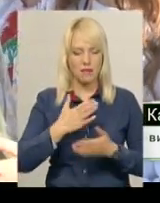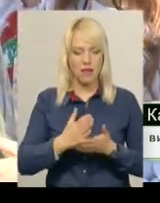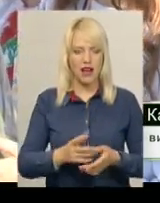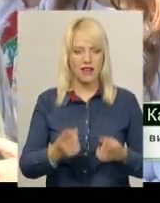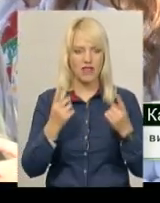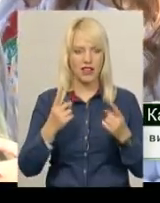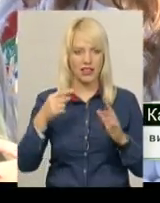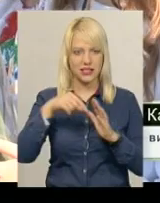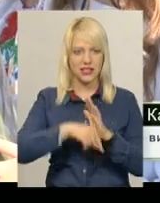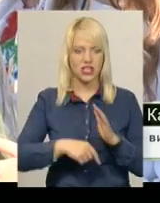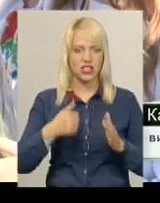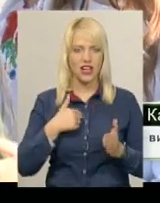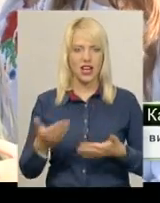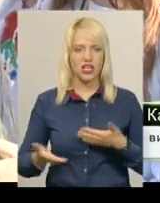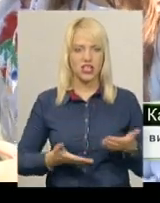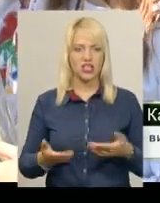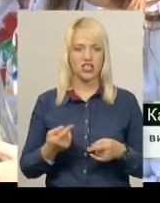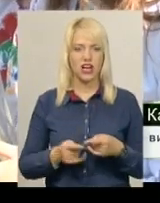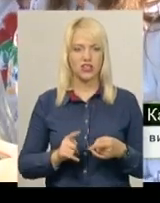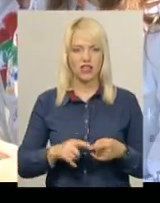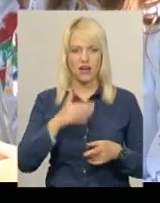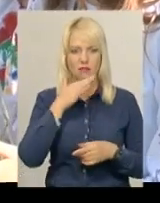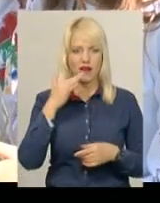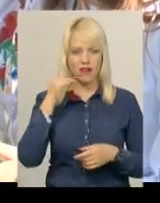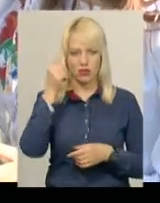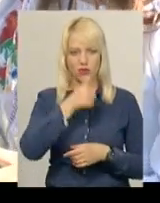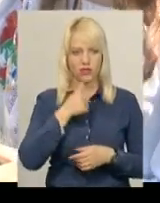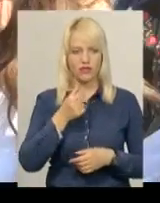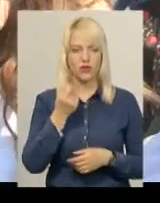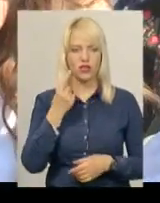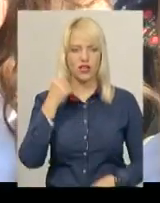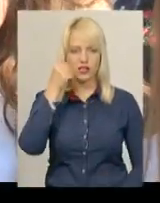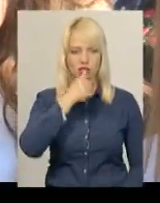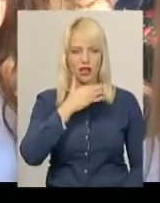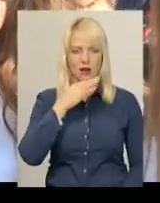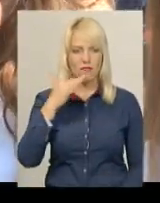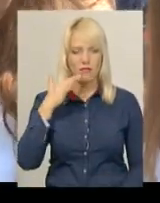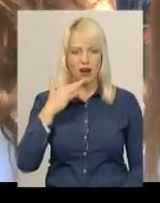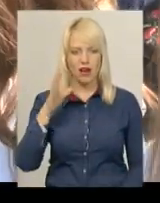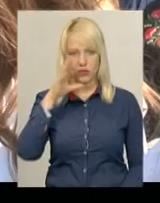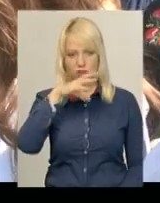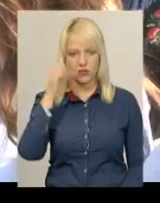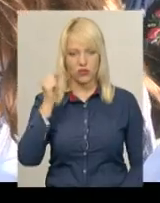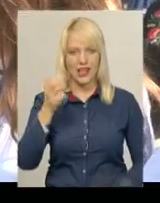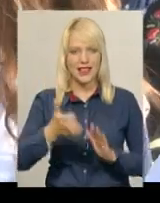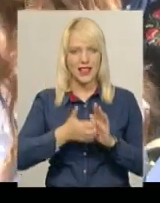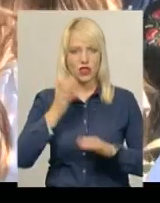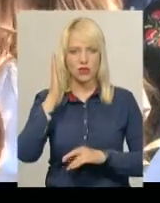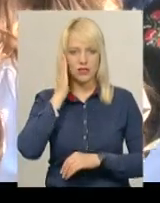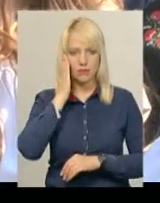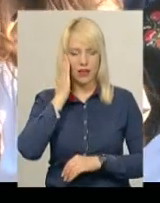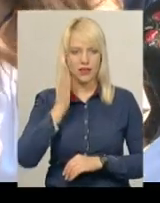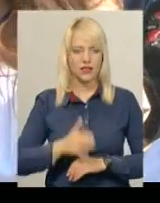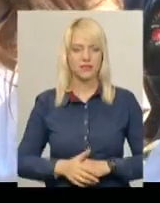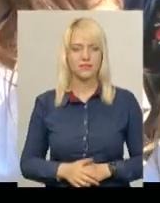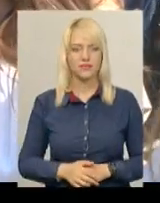до неї дуже багато років, всі 11 років. Дуже багато навчань недоспаних, дуже багато,